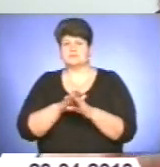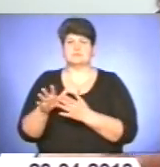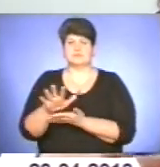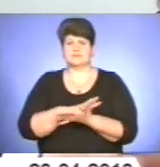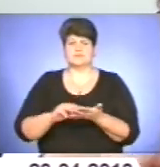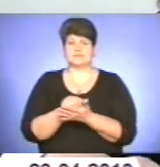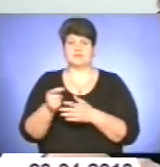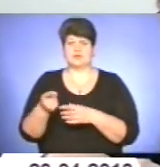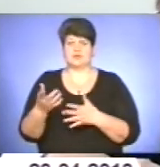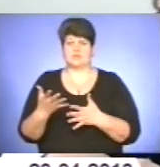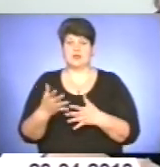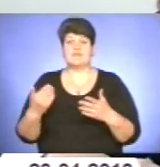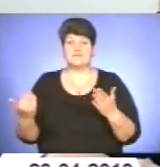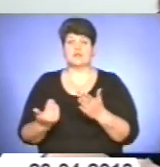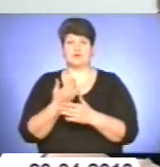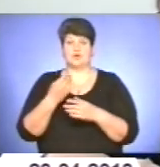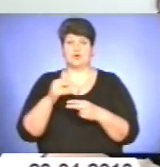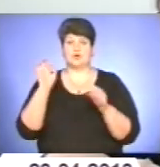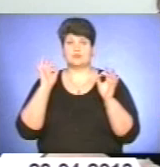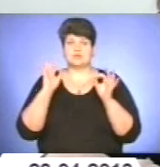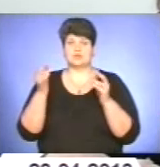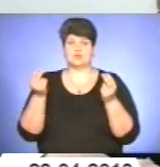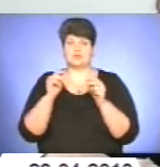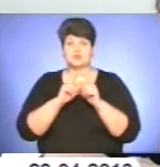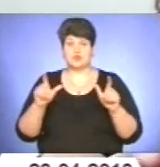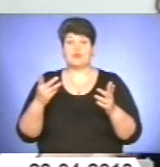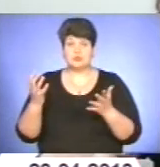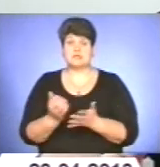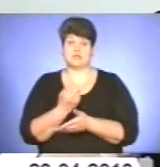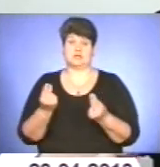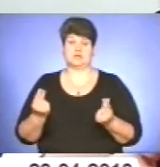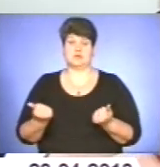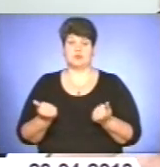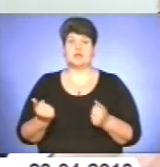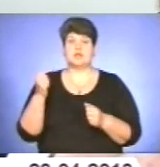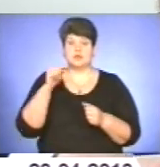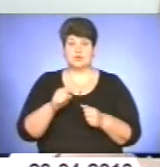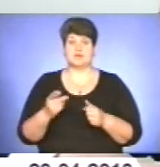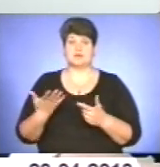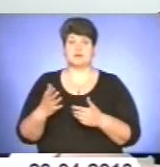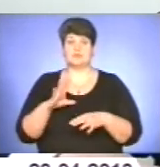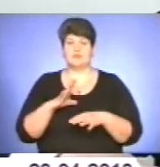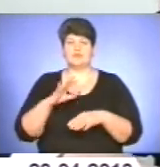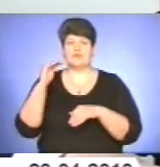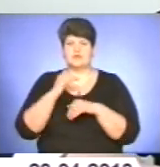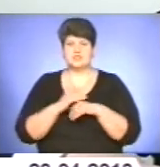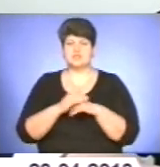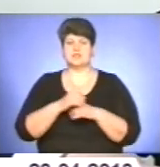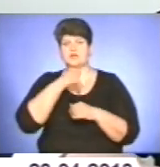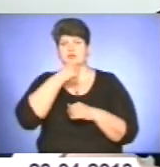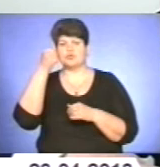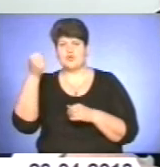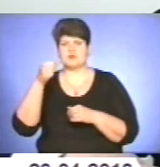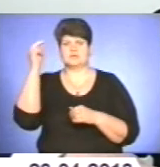Відновлювали музичну школу. Знайшлися кошти. І тоді набір був і вечірня школа. Дорослі